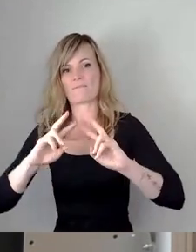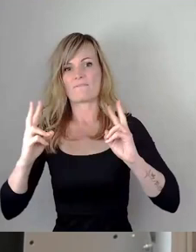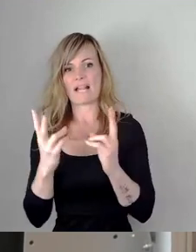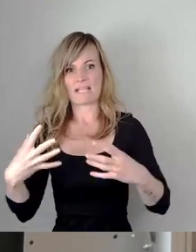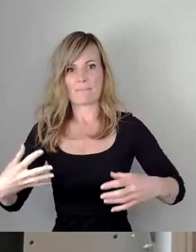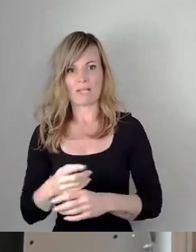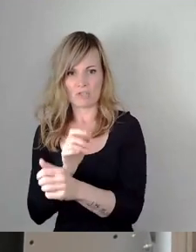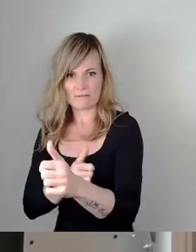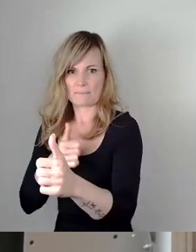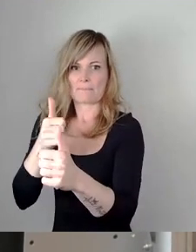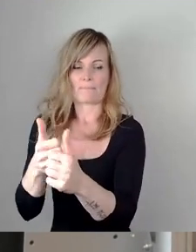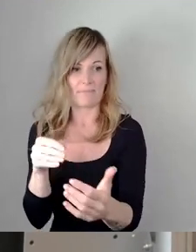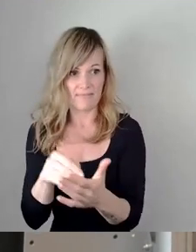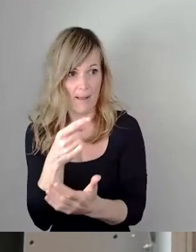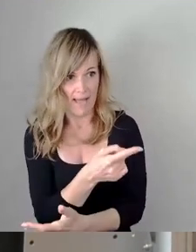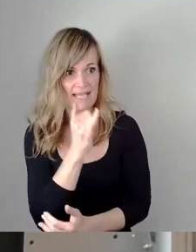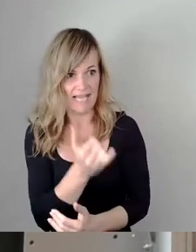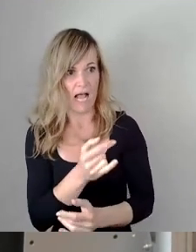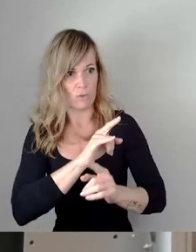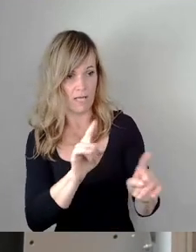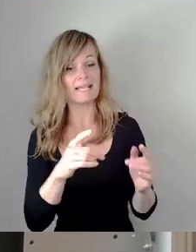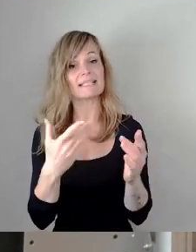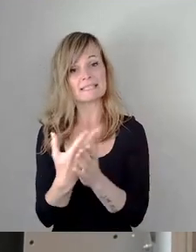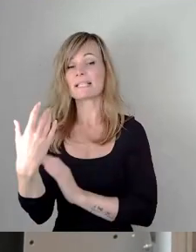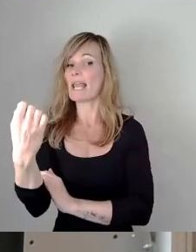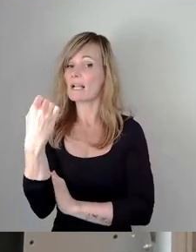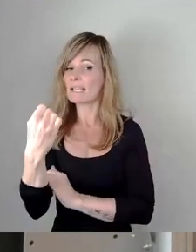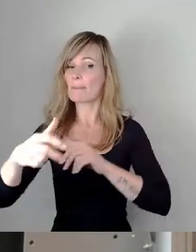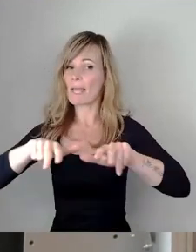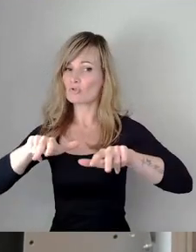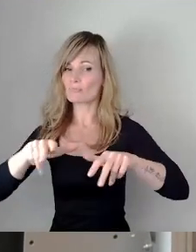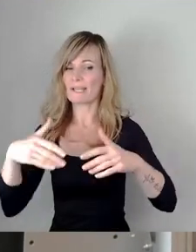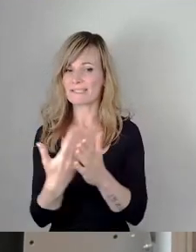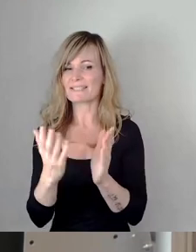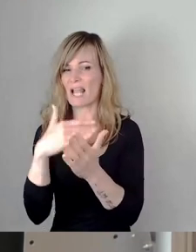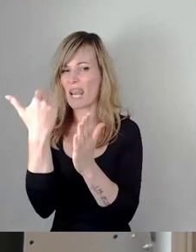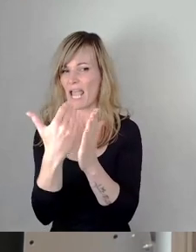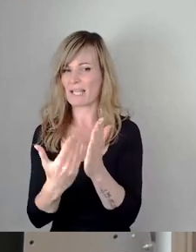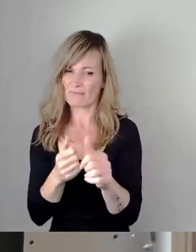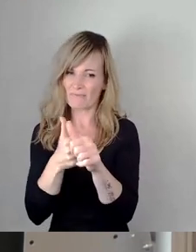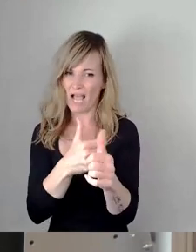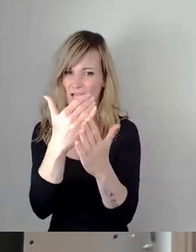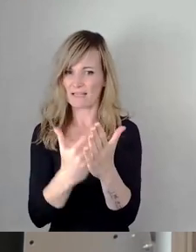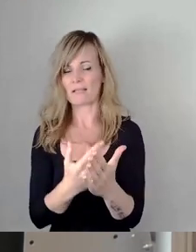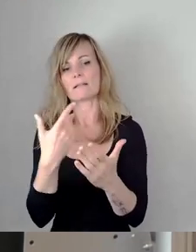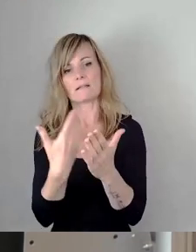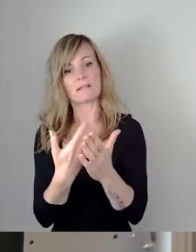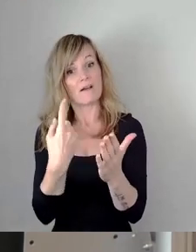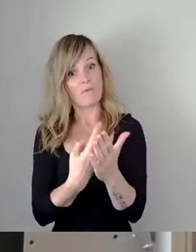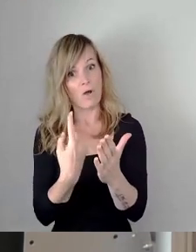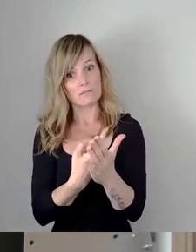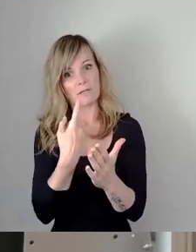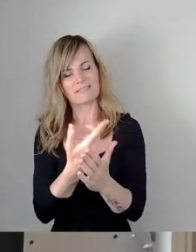Und hier in diesem Energiemanagement, in diesem Leitfaden, der hier gefordert wird, geht es darum, und das ist genau auch der